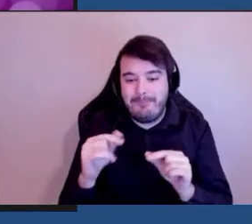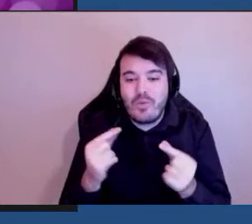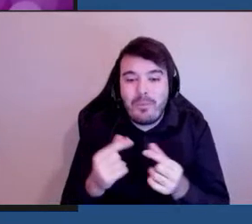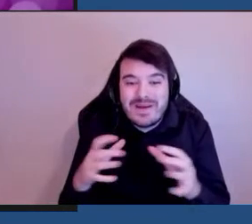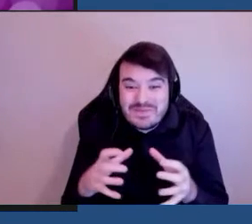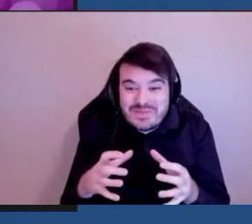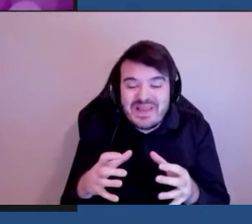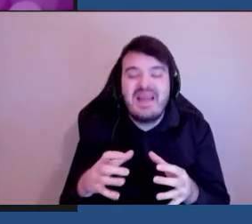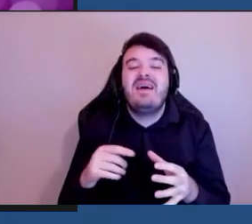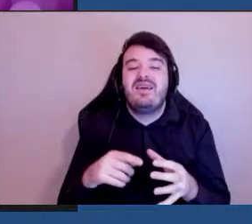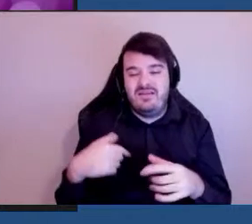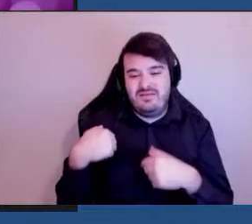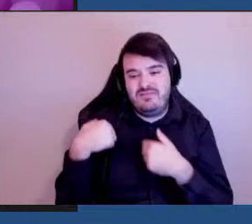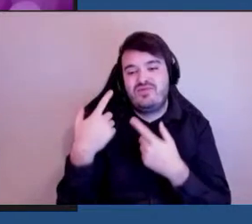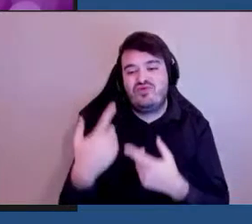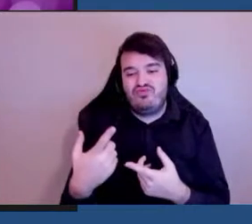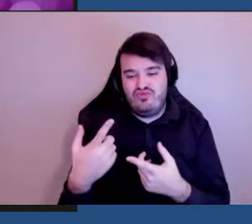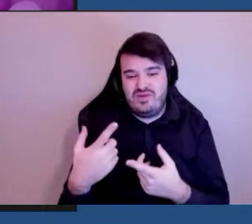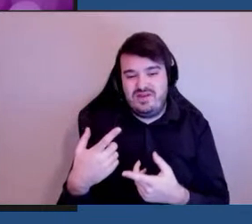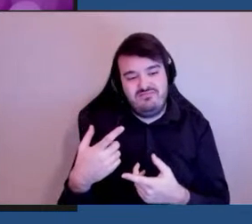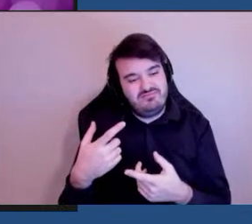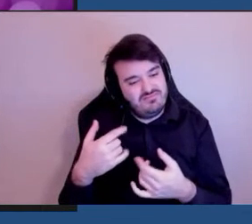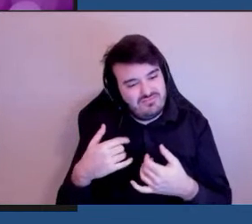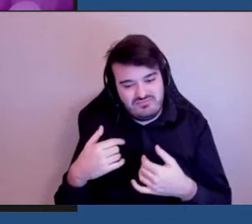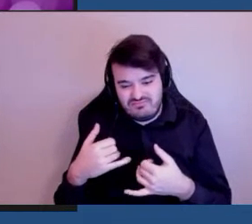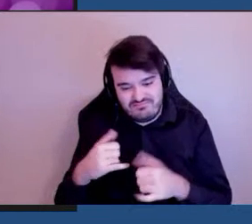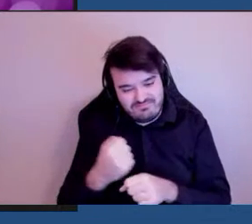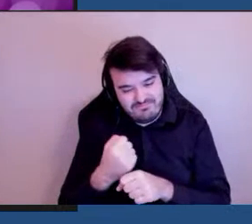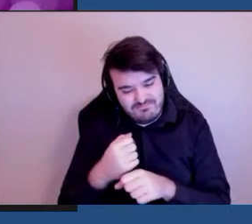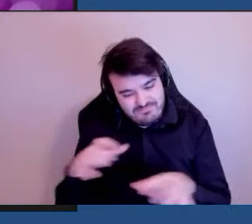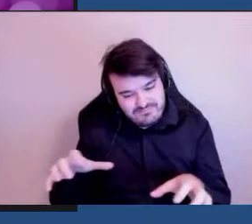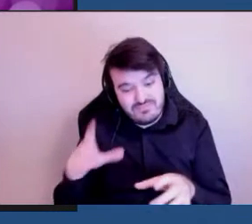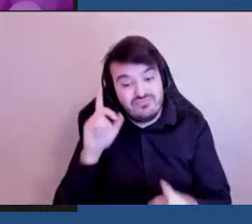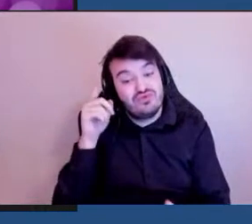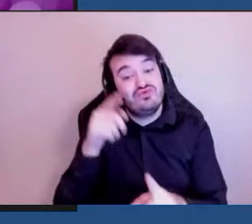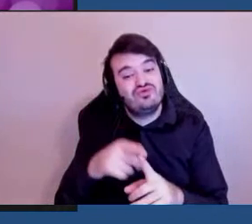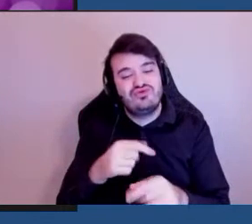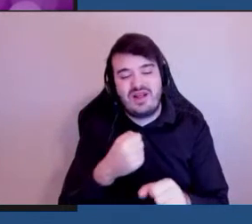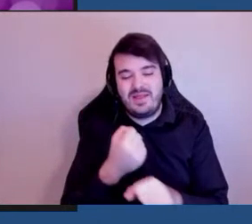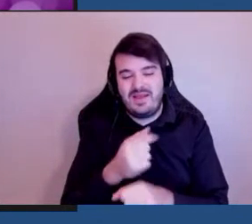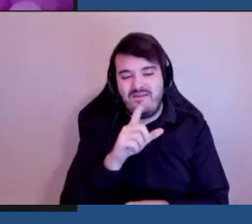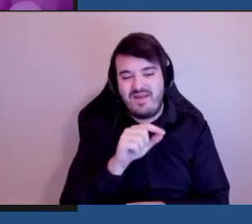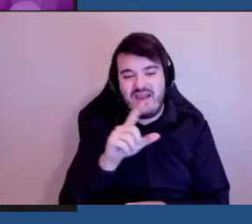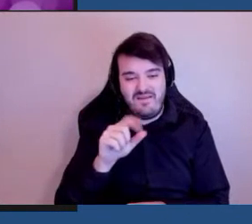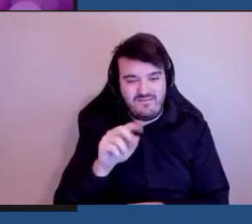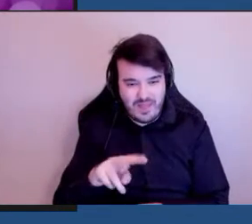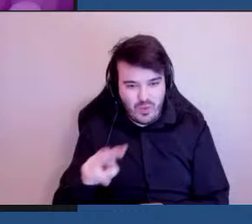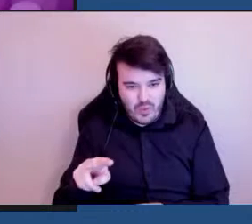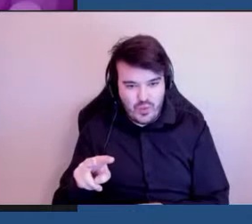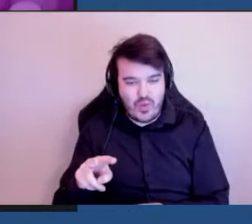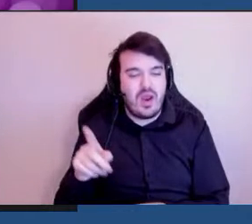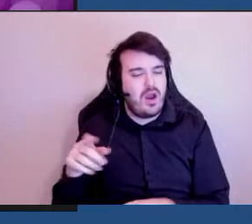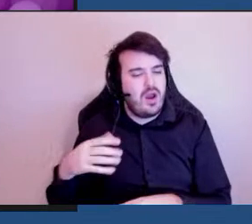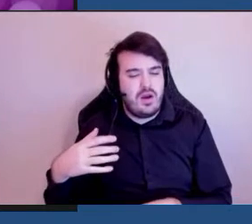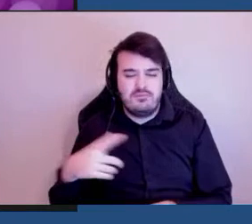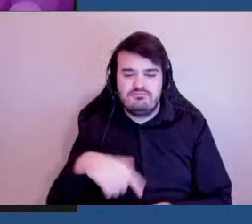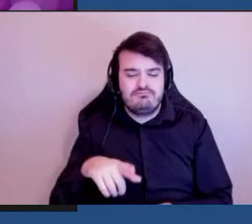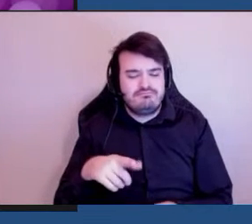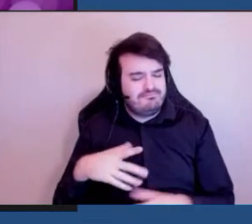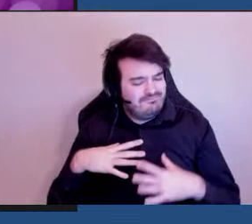travail jusqu'en 2022. Les membres du comité se sont dévoués à la question de l